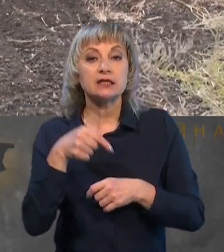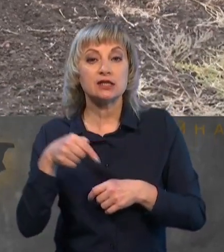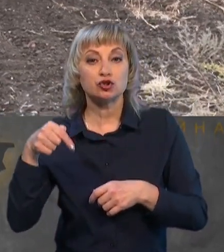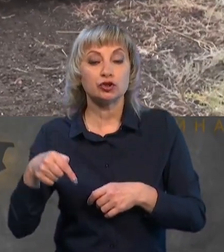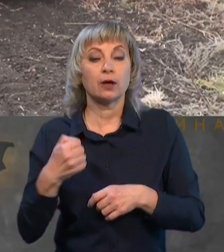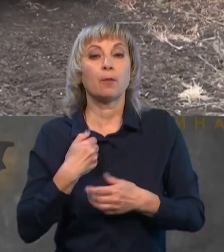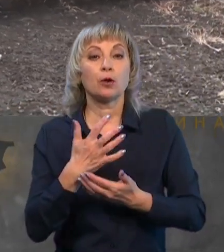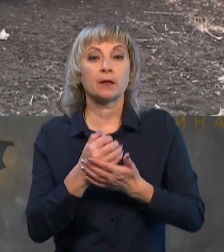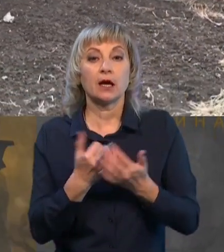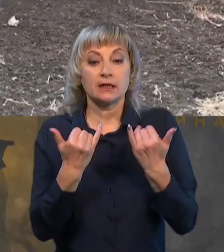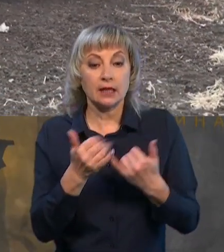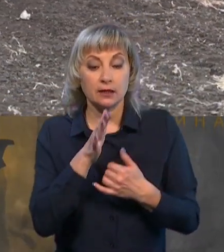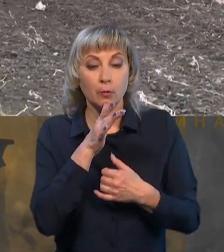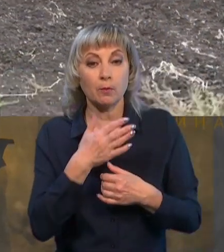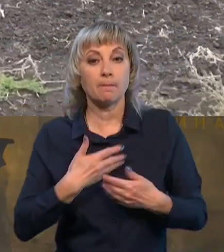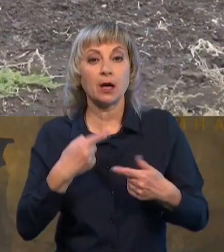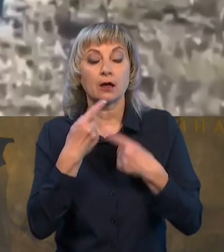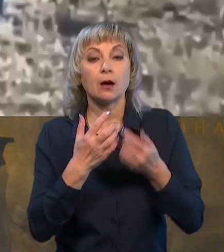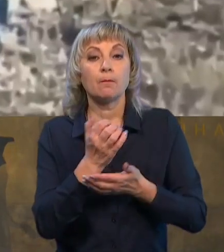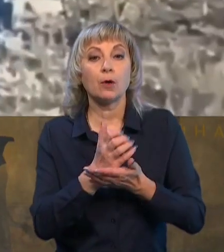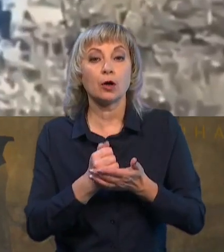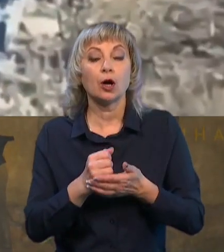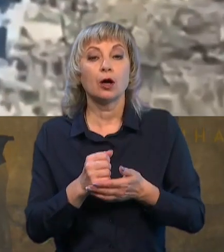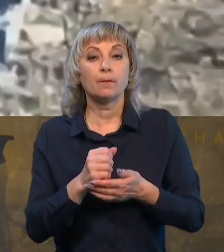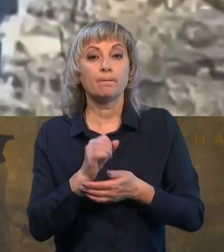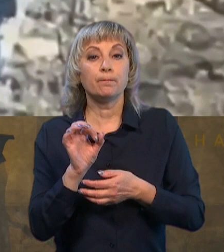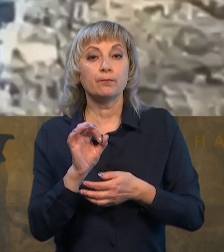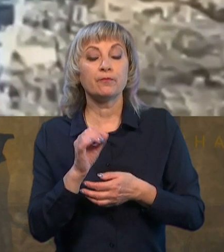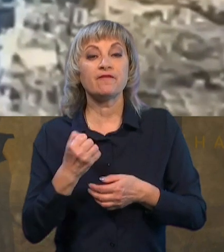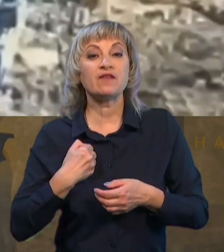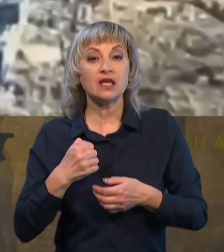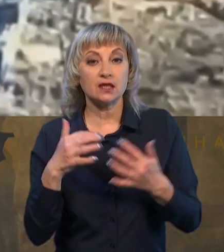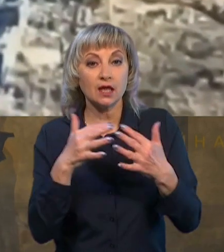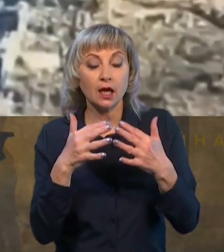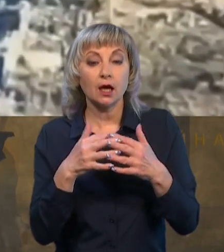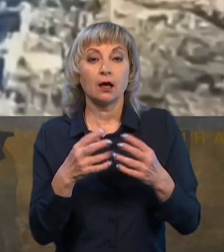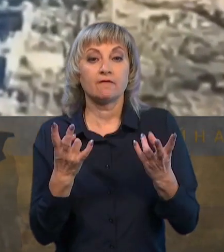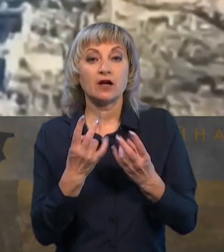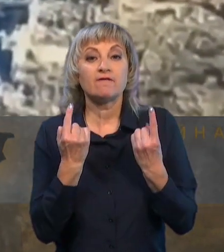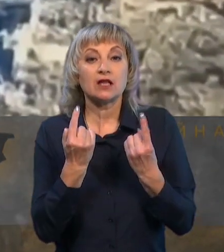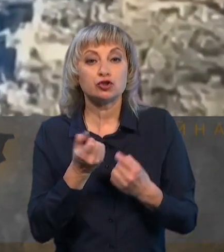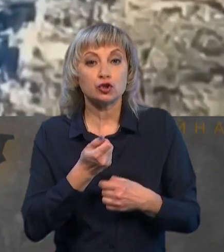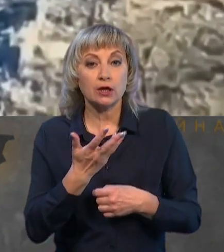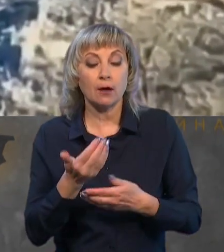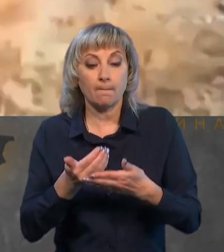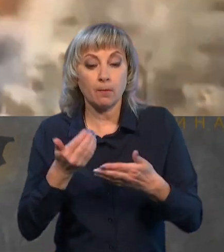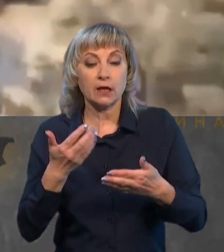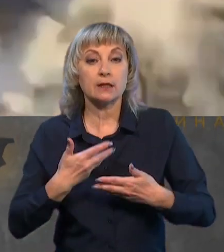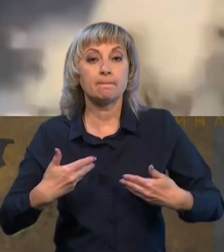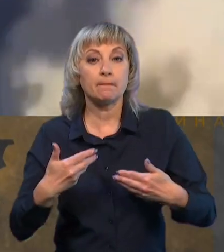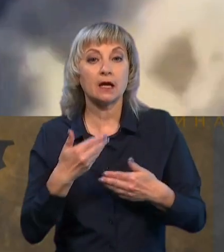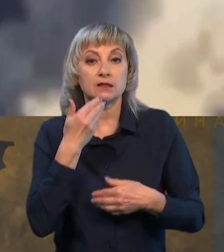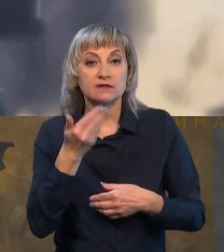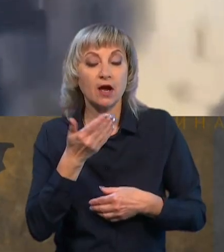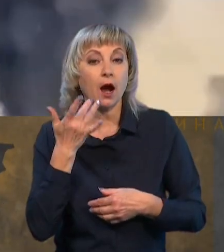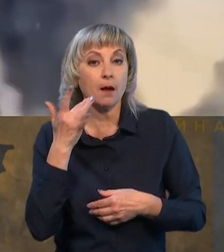момент це, як ми називаємо, боєприпаси кров війни. І треба дійсно їх величезну кількість. Попередньо з орієнтувалися з